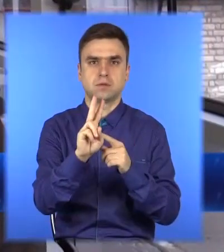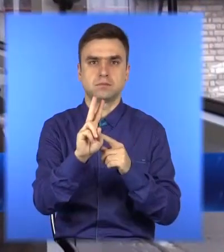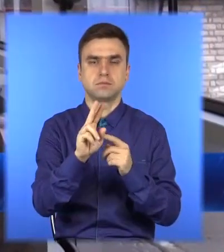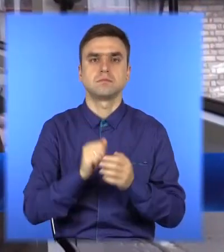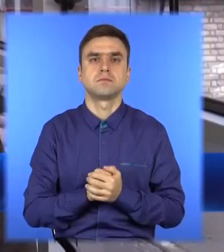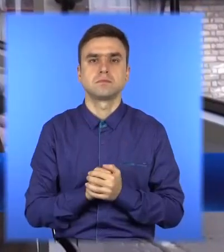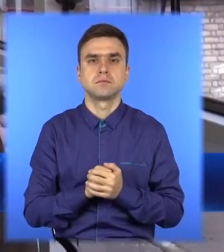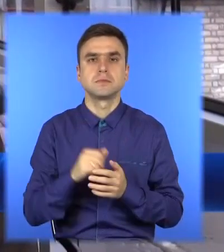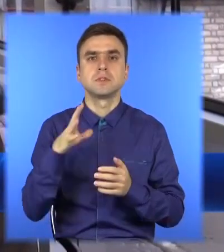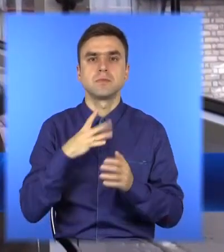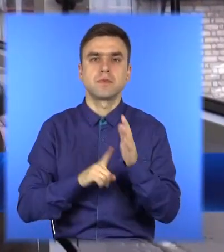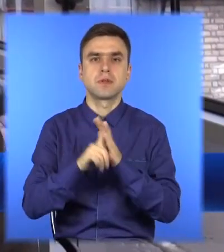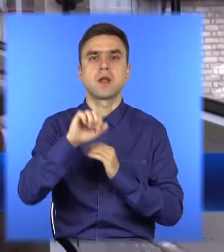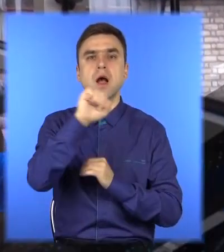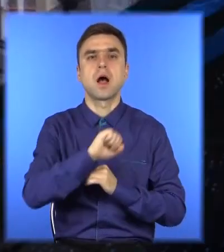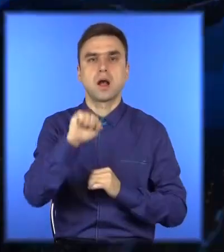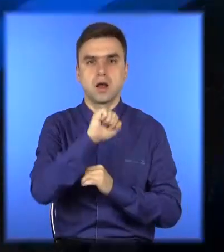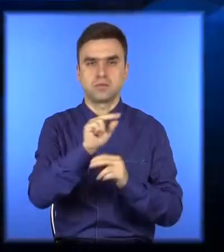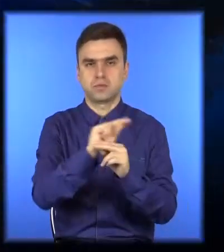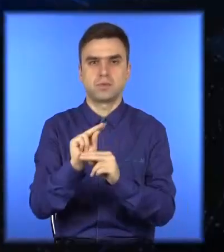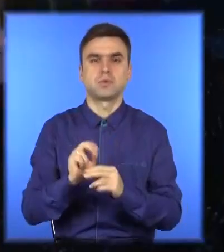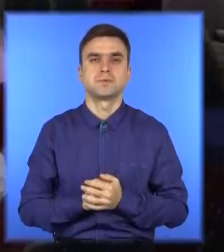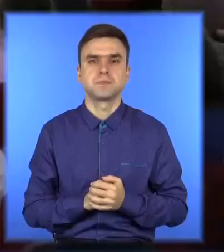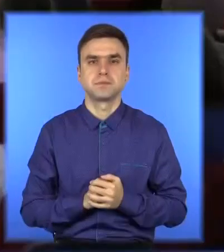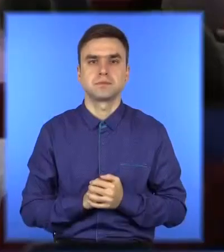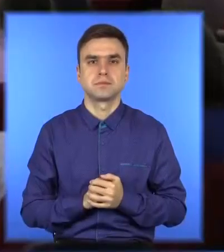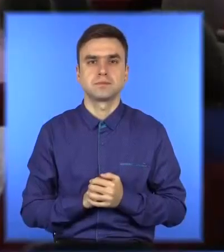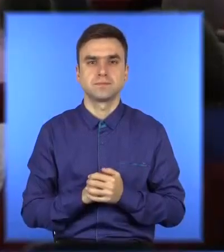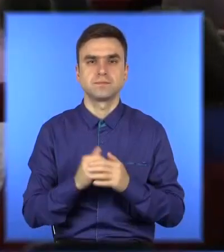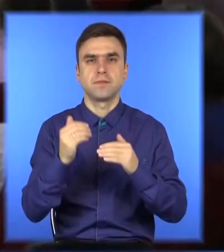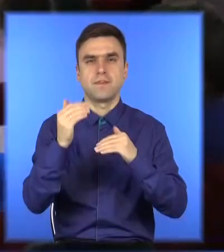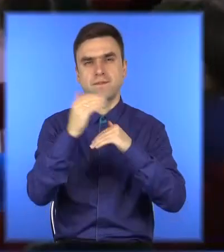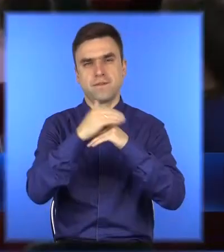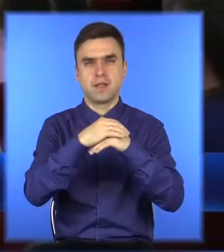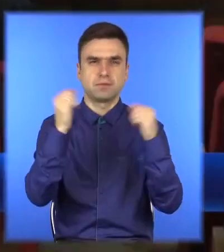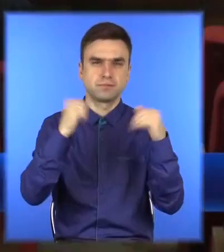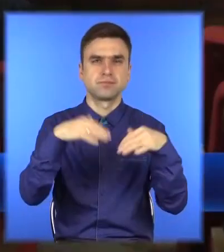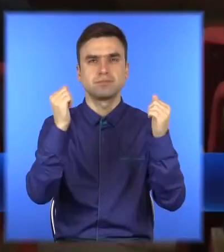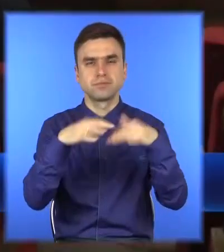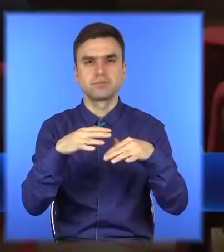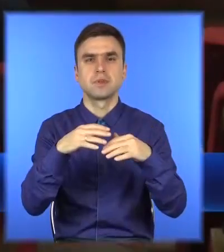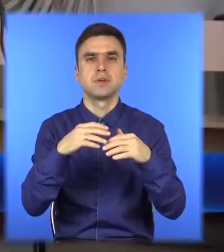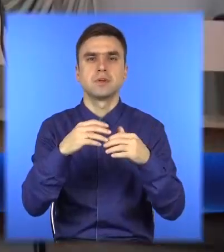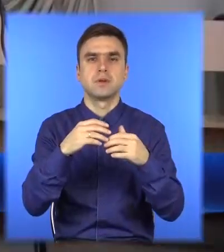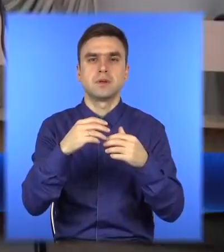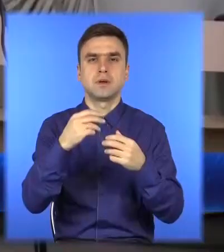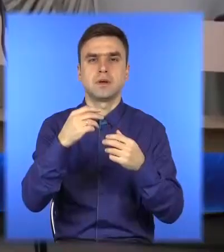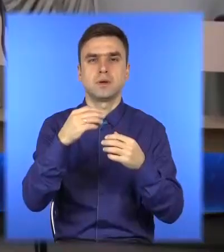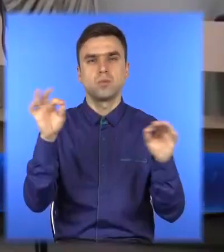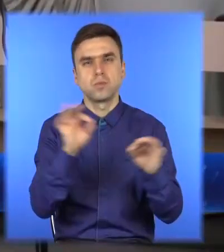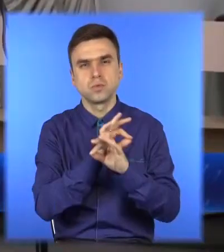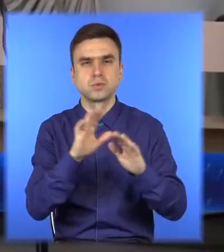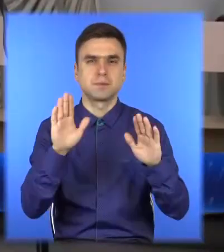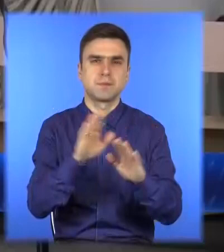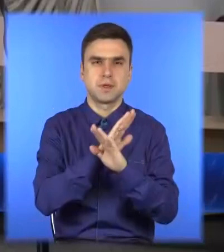вагону в кінці августа місяця. Мистецькі вечорниці. До Дня Святої Катерини у першій